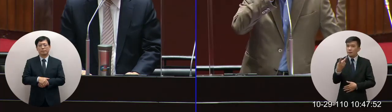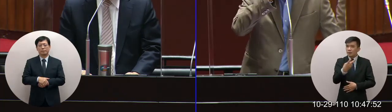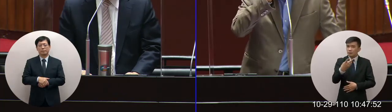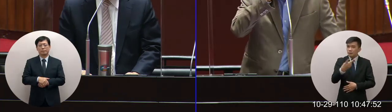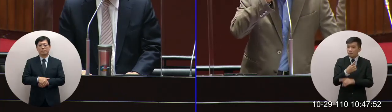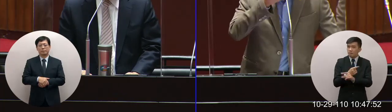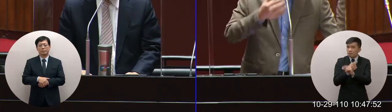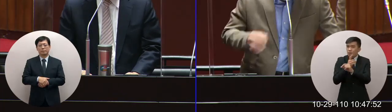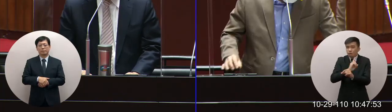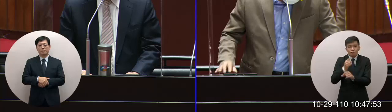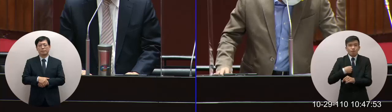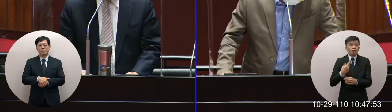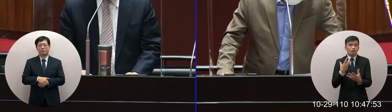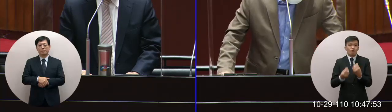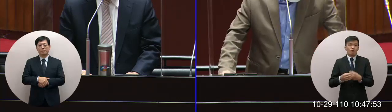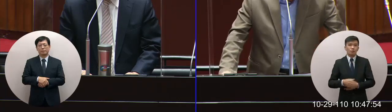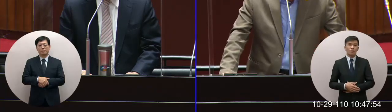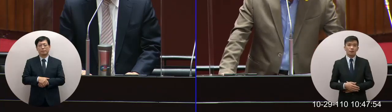我們不習這樣子